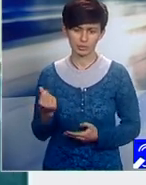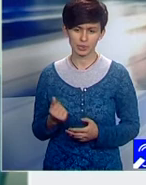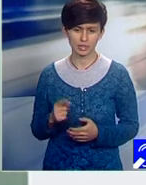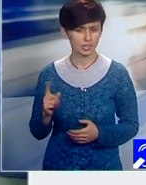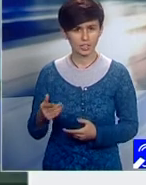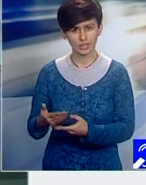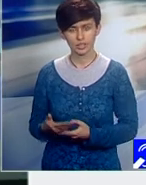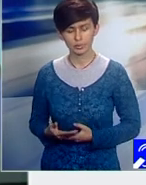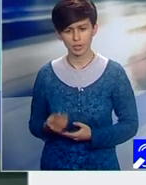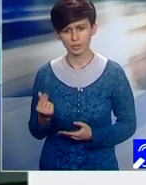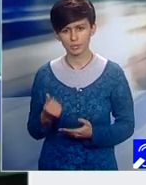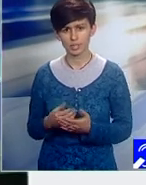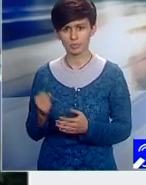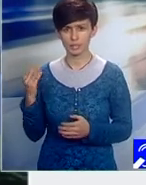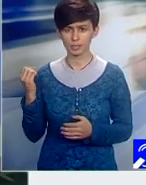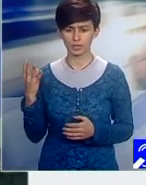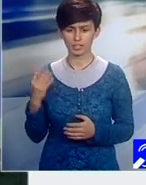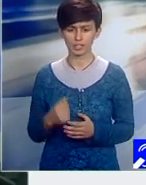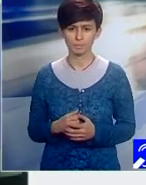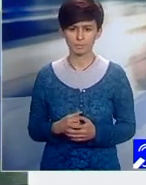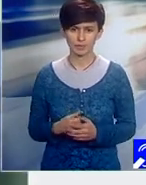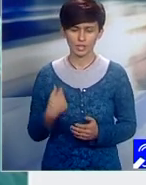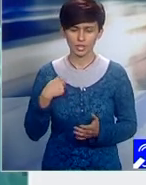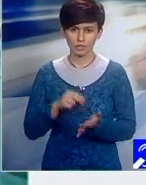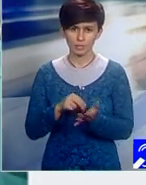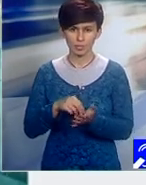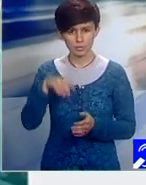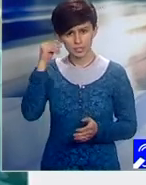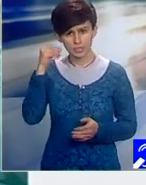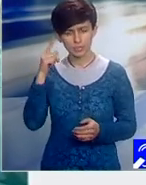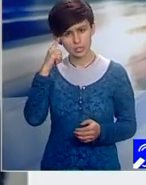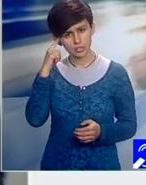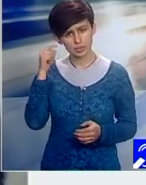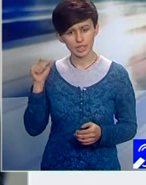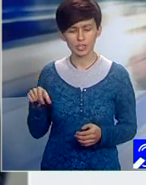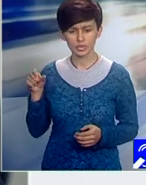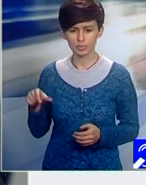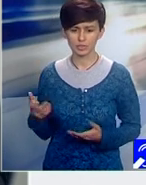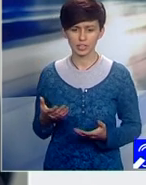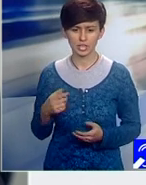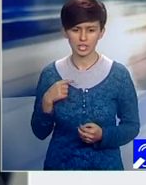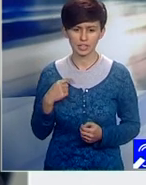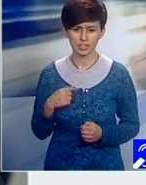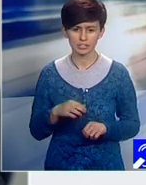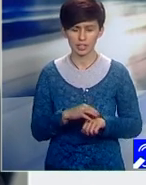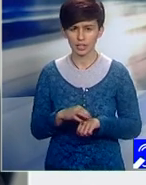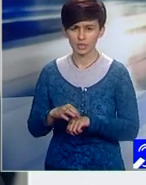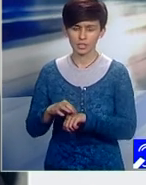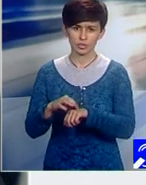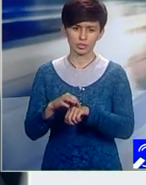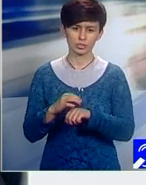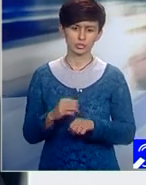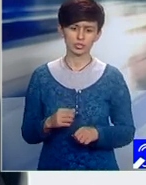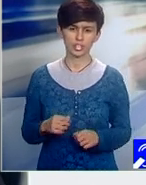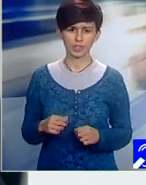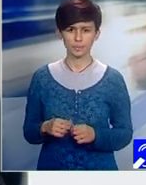politică, se poate. Domnilor. Sigur, că e ușor de vorbit. Vă propun să aflăm acum și opinia unui om care se află în fruntea unei